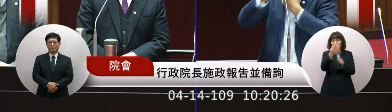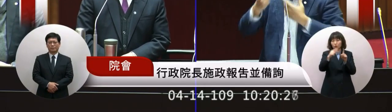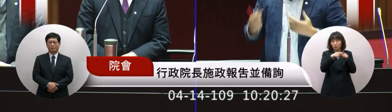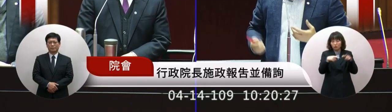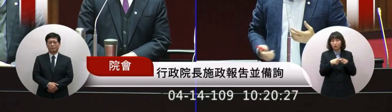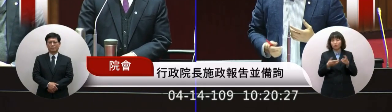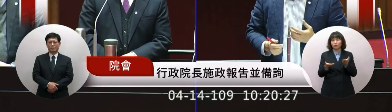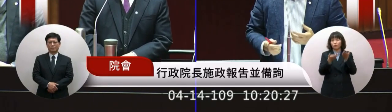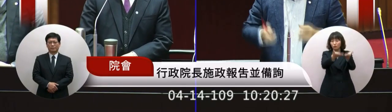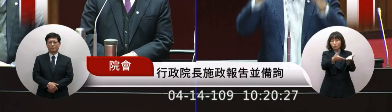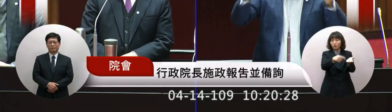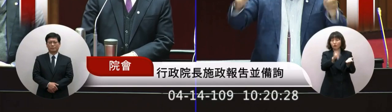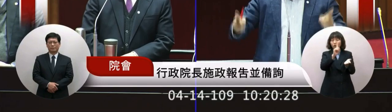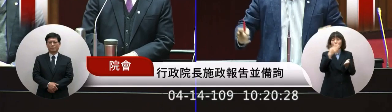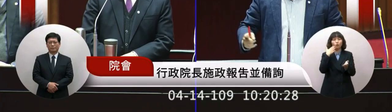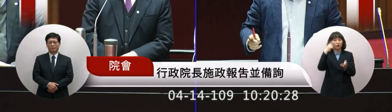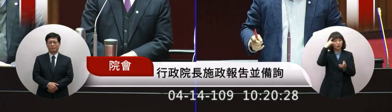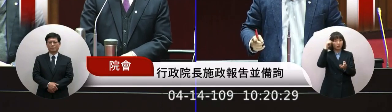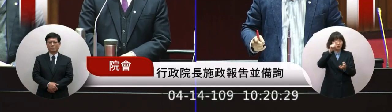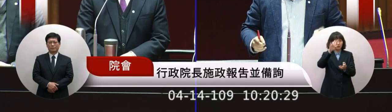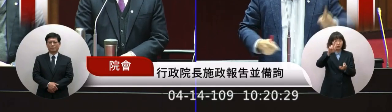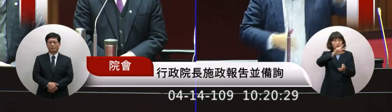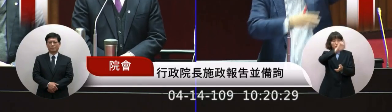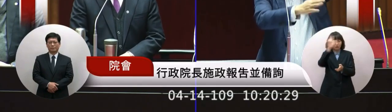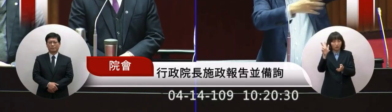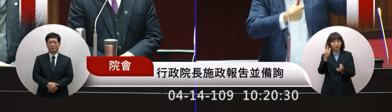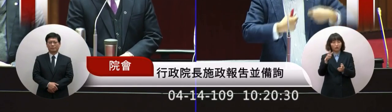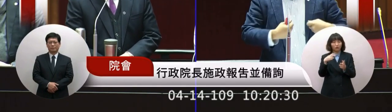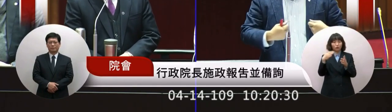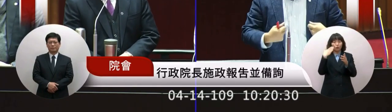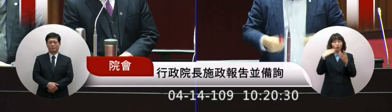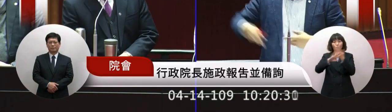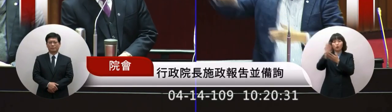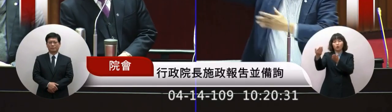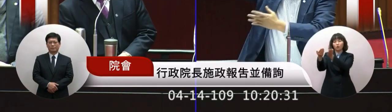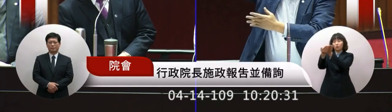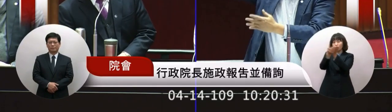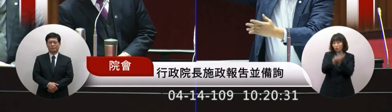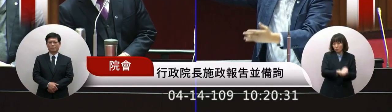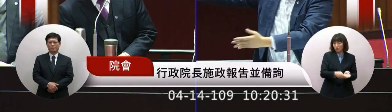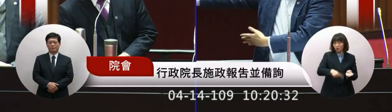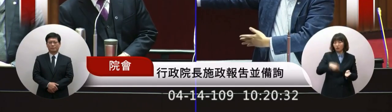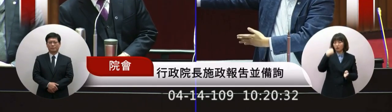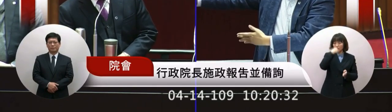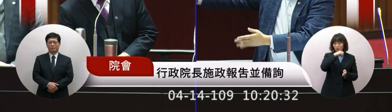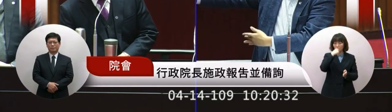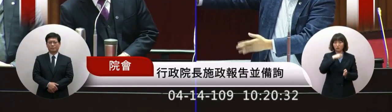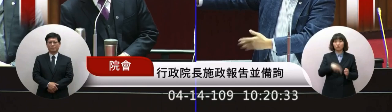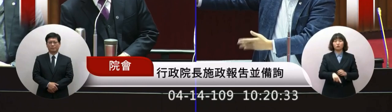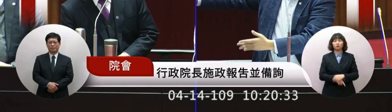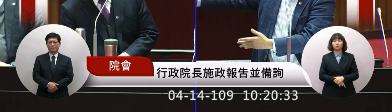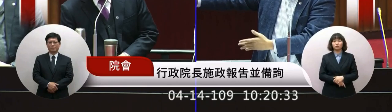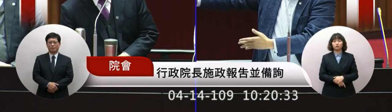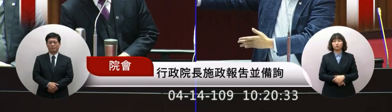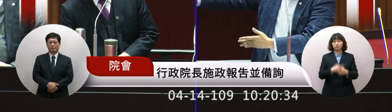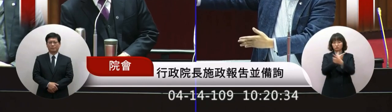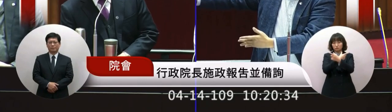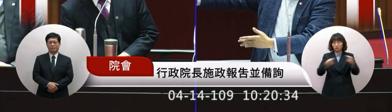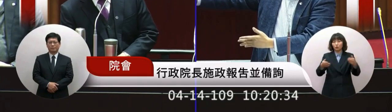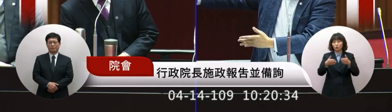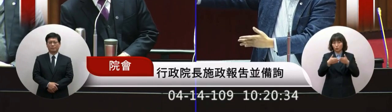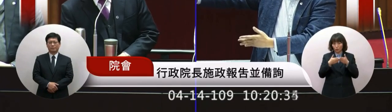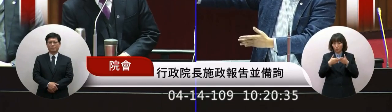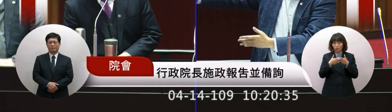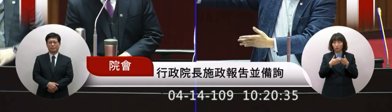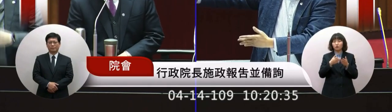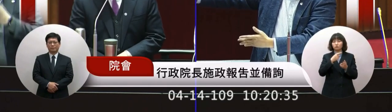就是說只要十四天如果維基地回來這樣那個廊宗廊